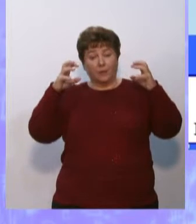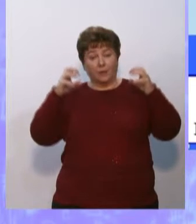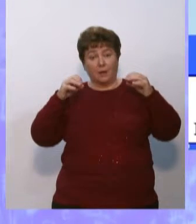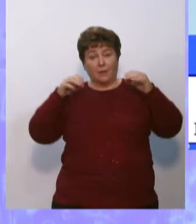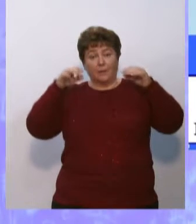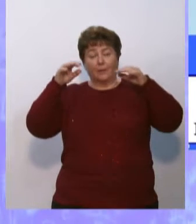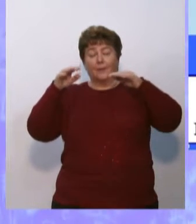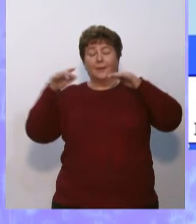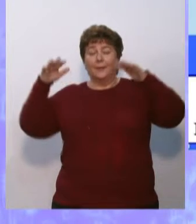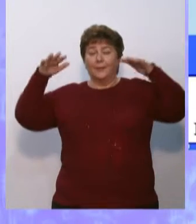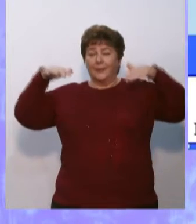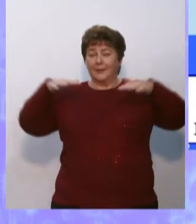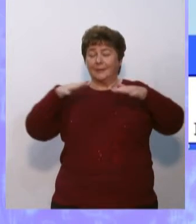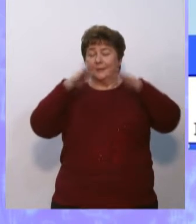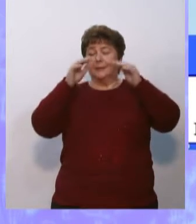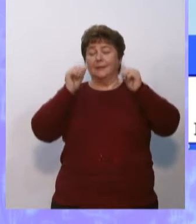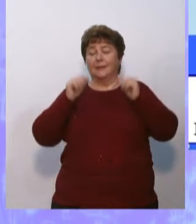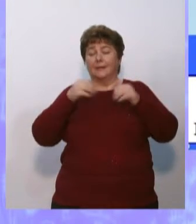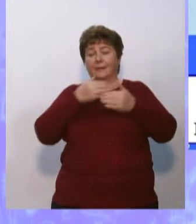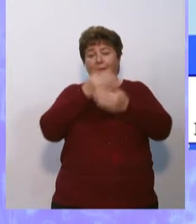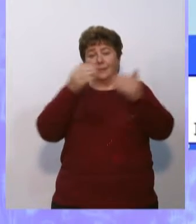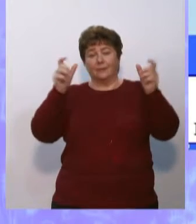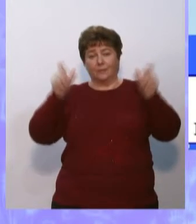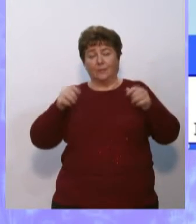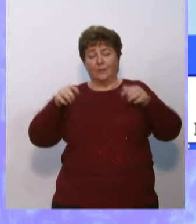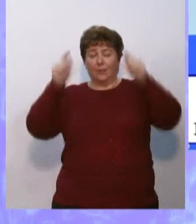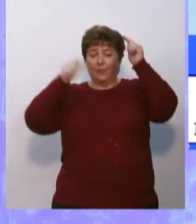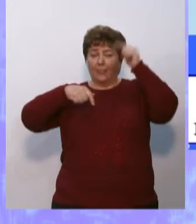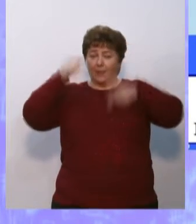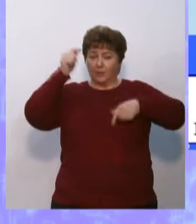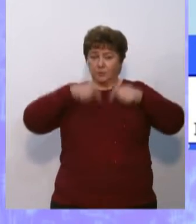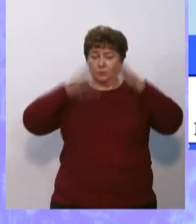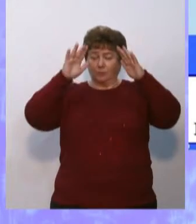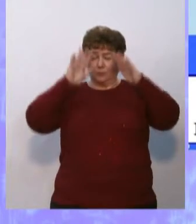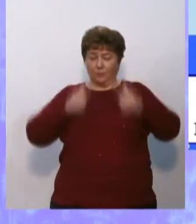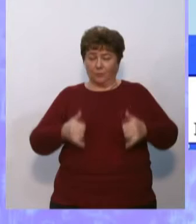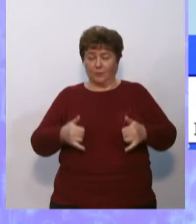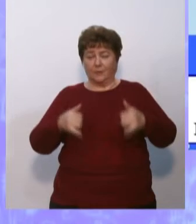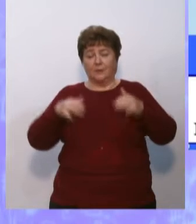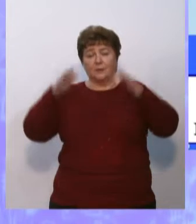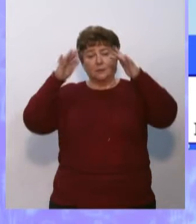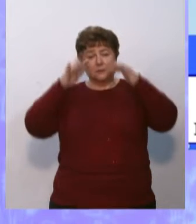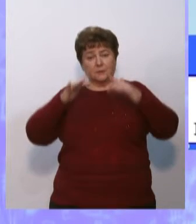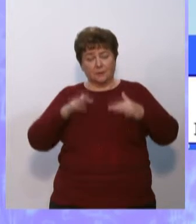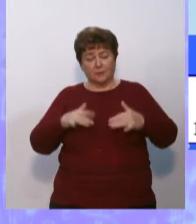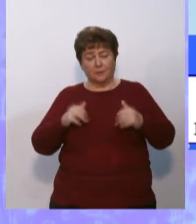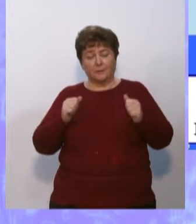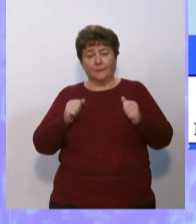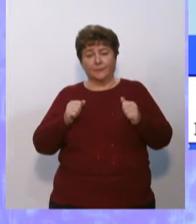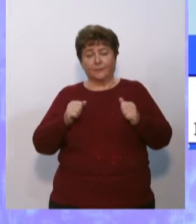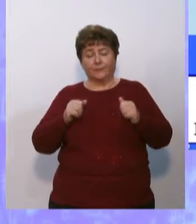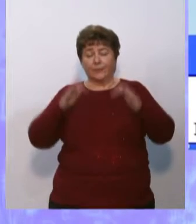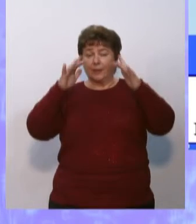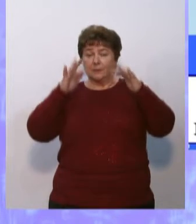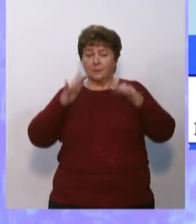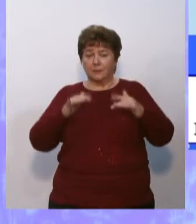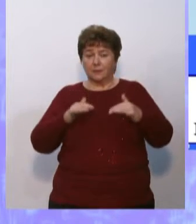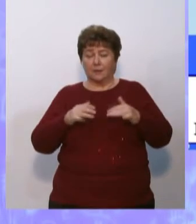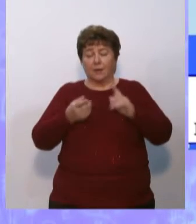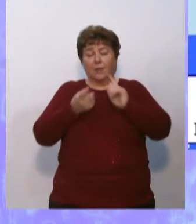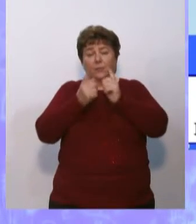пролетая над нами, дождём проливаются, снегами. Снега